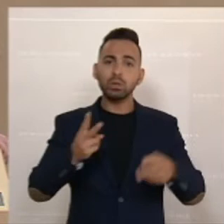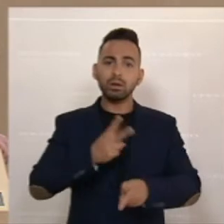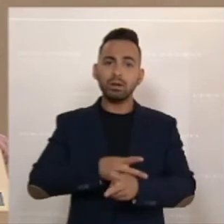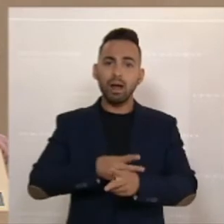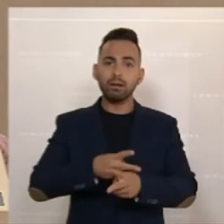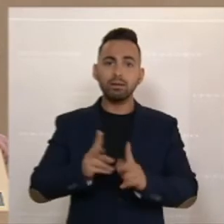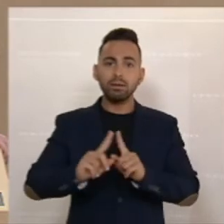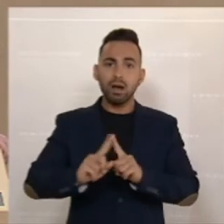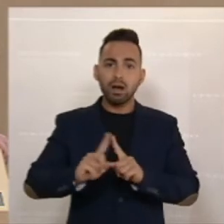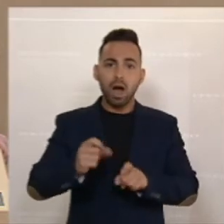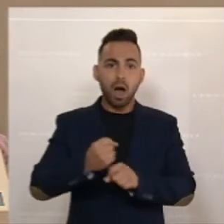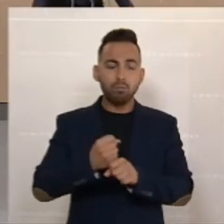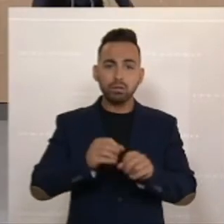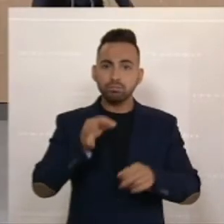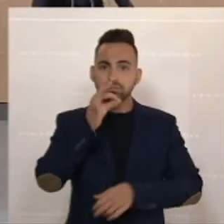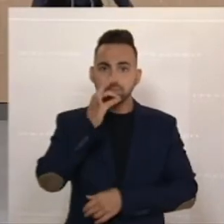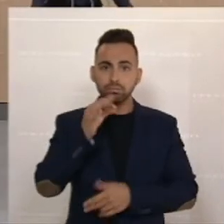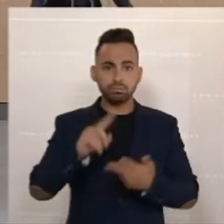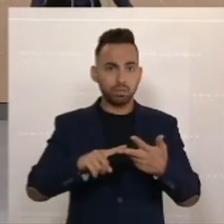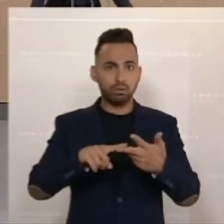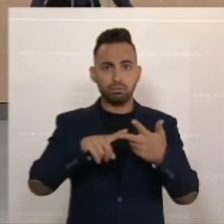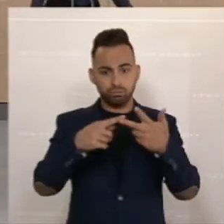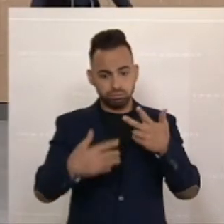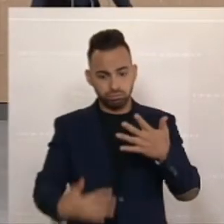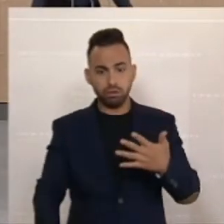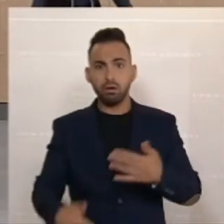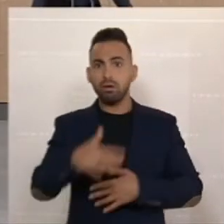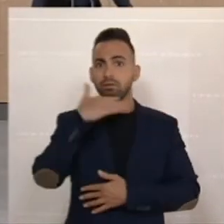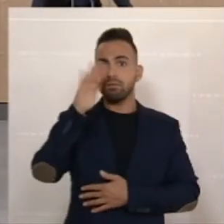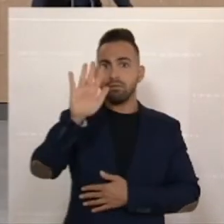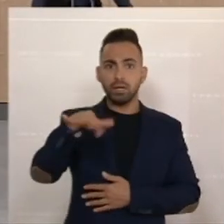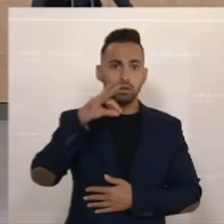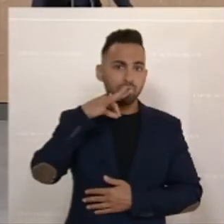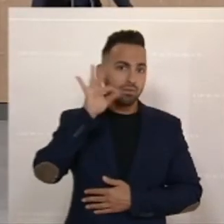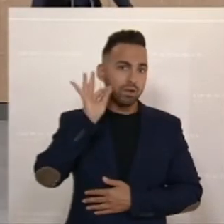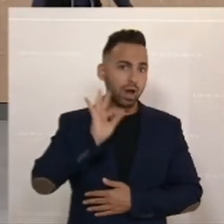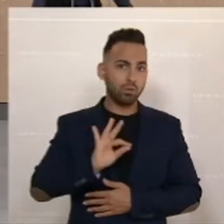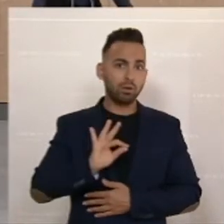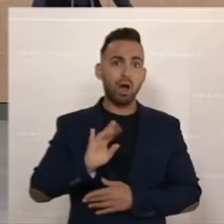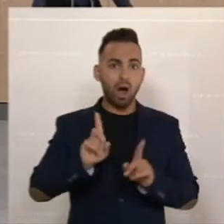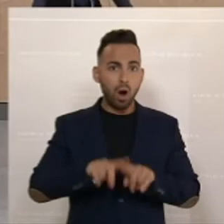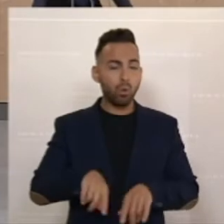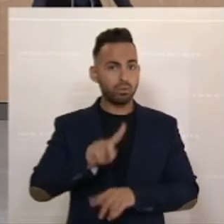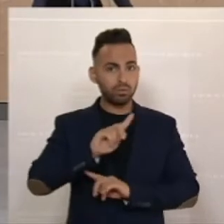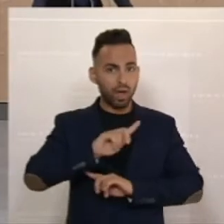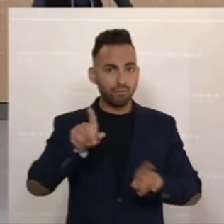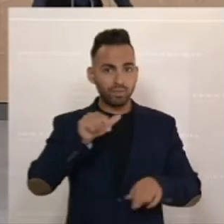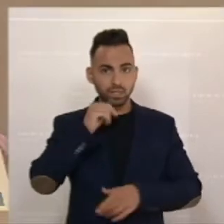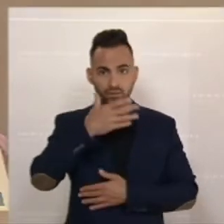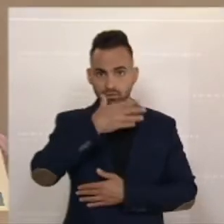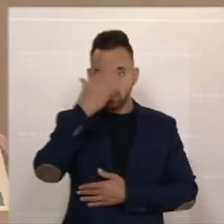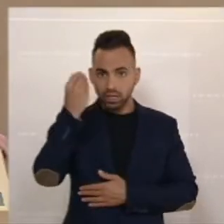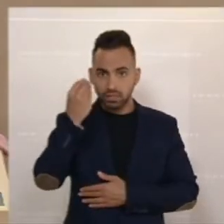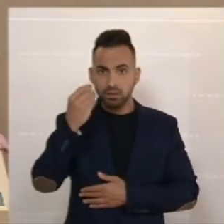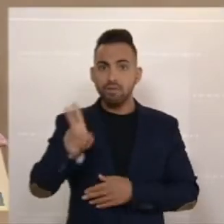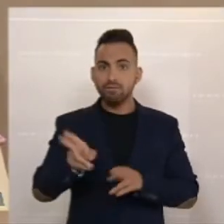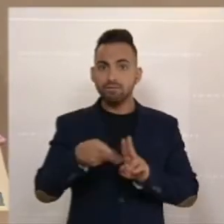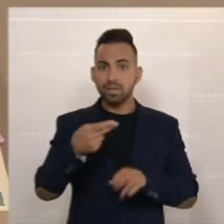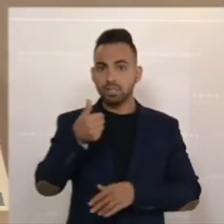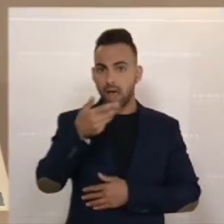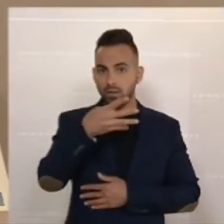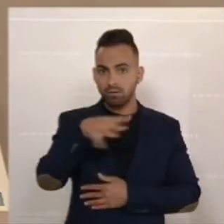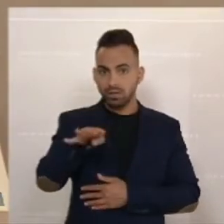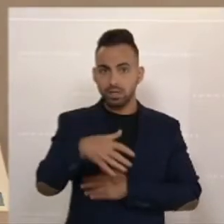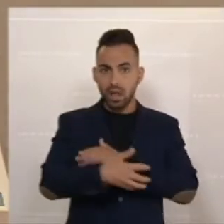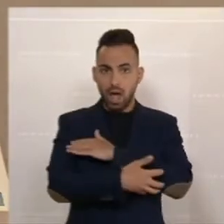nicht arbeiten gehen können. Sehr, sehr viele Frauen. Und vergessen wir eines nicht. Fast ein Viertel